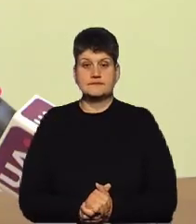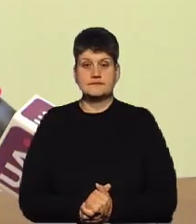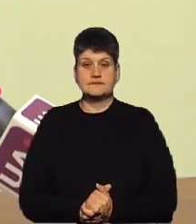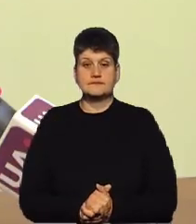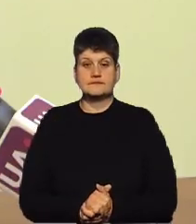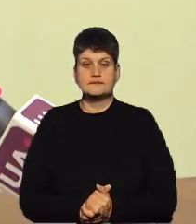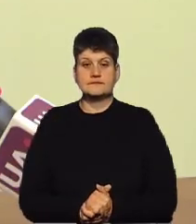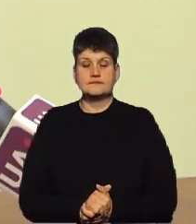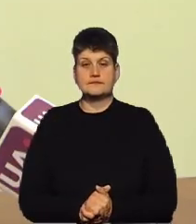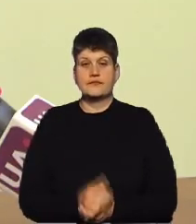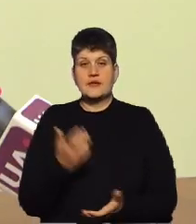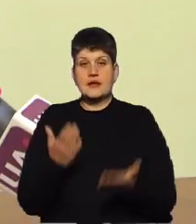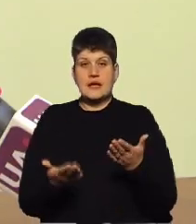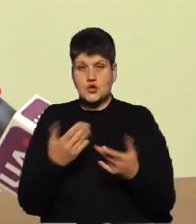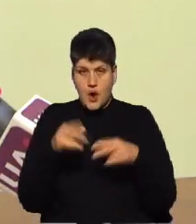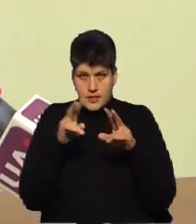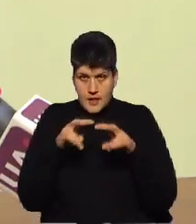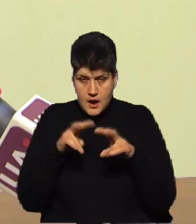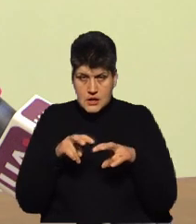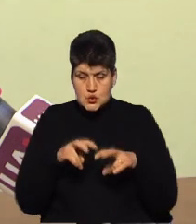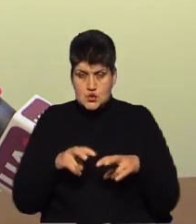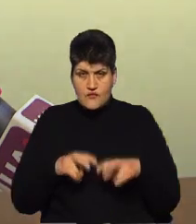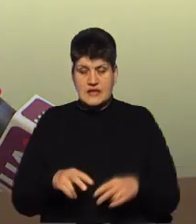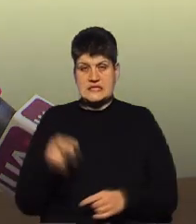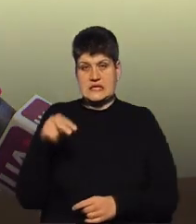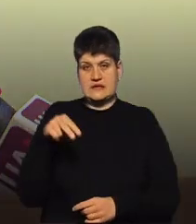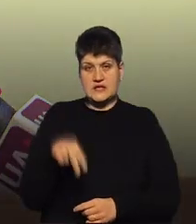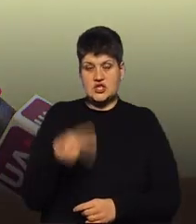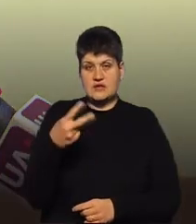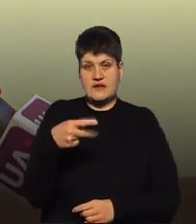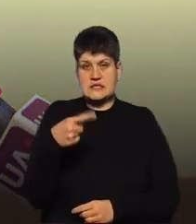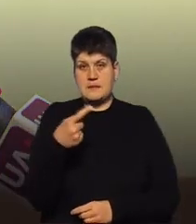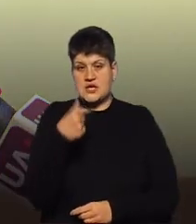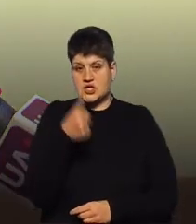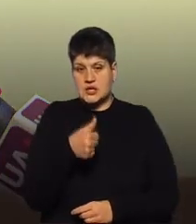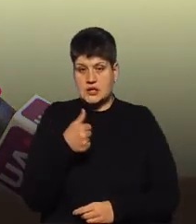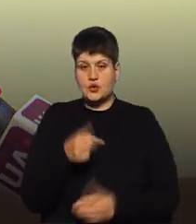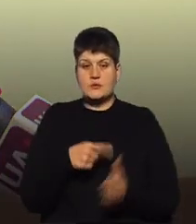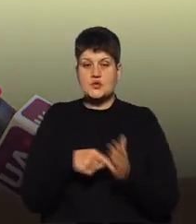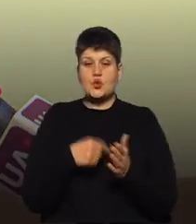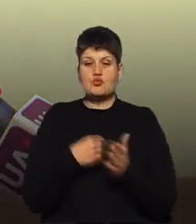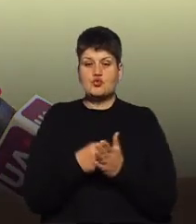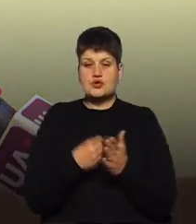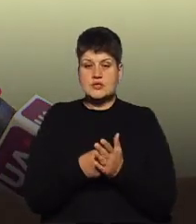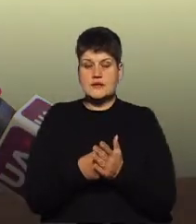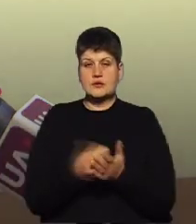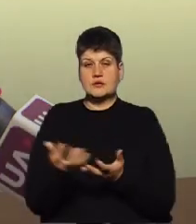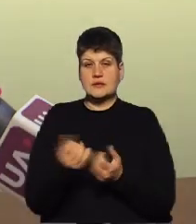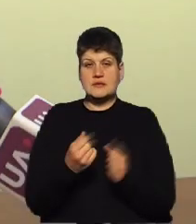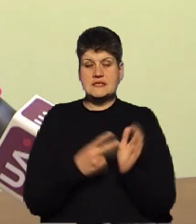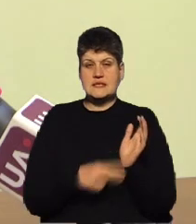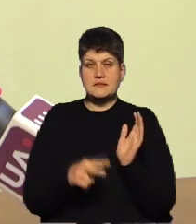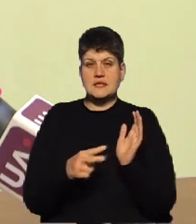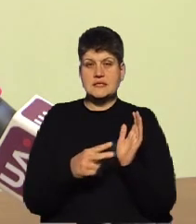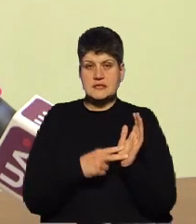Якщо аналізувати за 2021 рік, до міського бюджету надійшло 77,1 мільйона